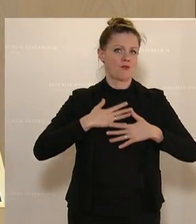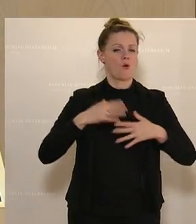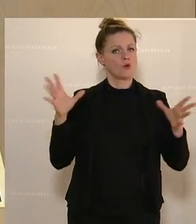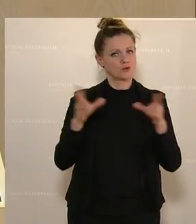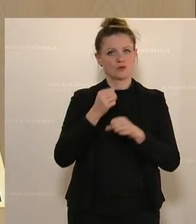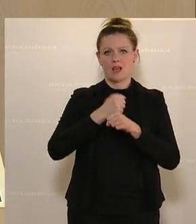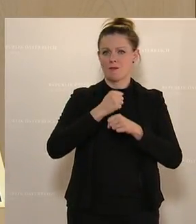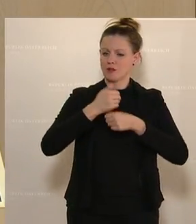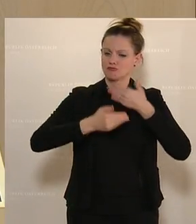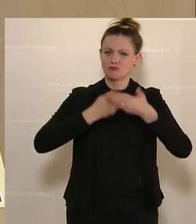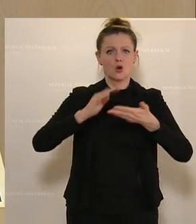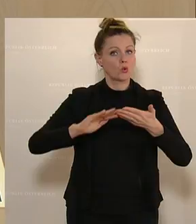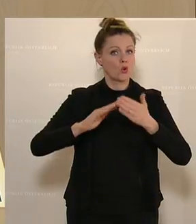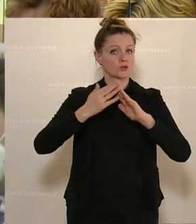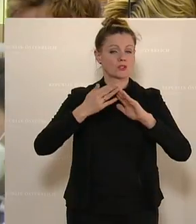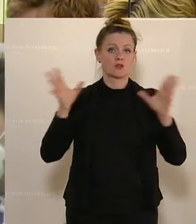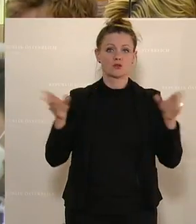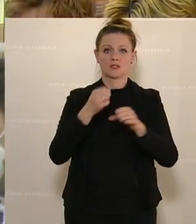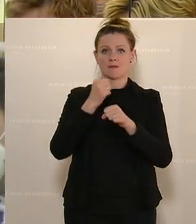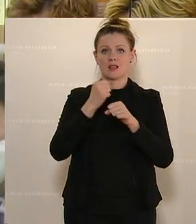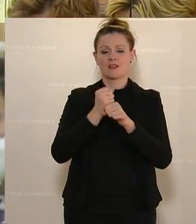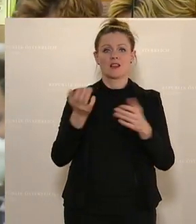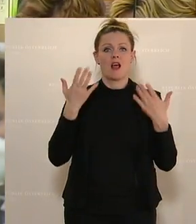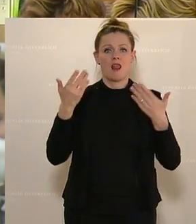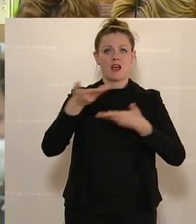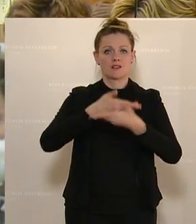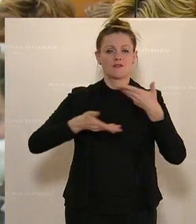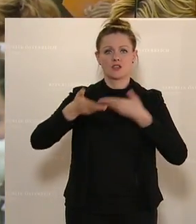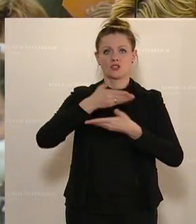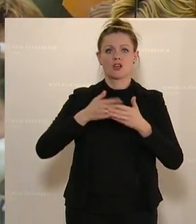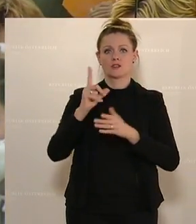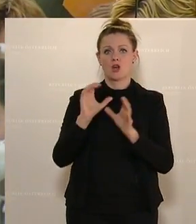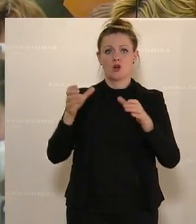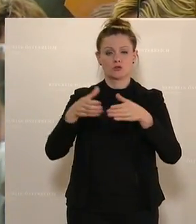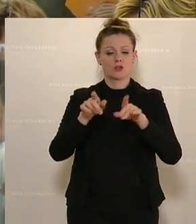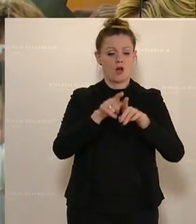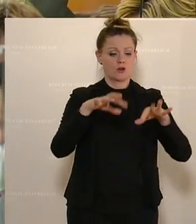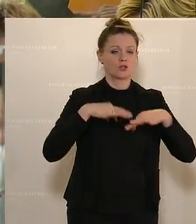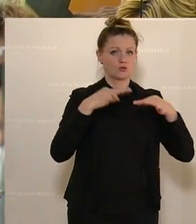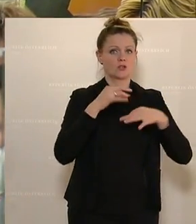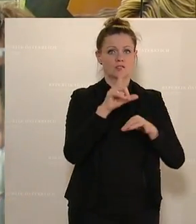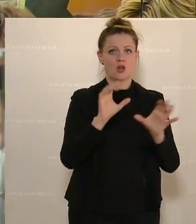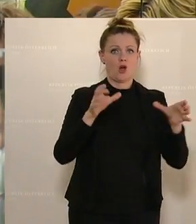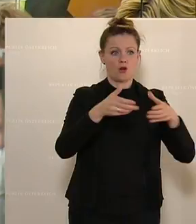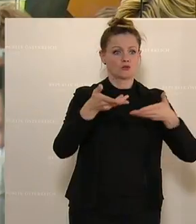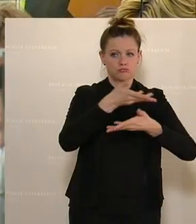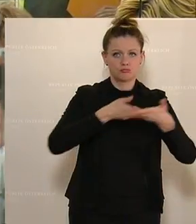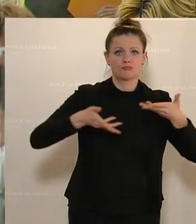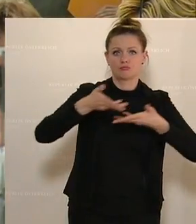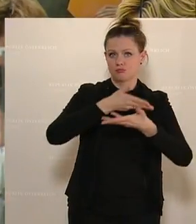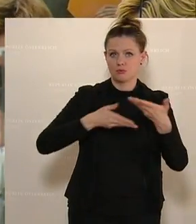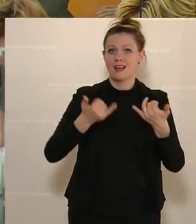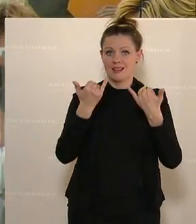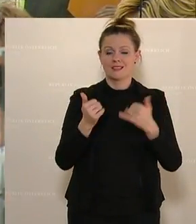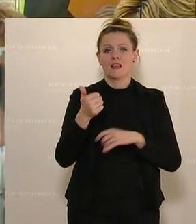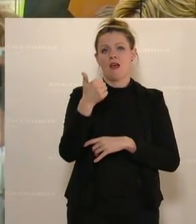Zusammenarbeit, die konstruktive Zusammenarbeit im Landwirtschaftsausschuss, aber auch dann im Gesundheitsausschuss es möglich war, das hier heute eben